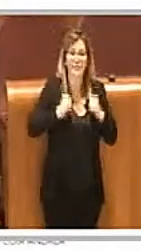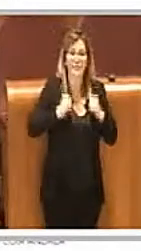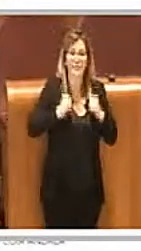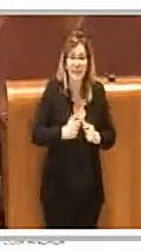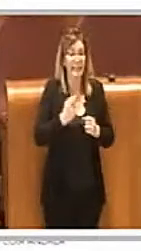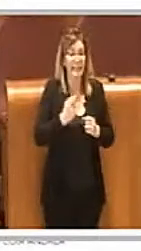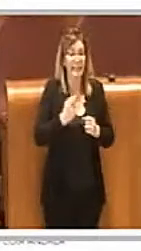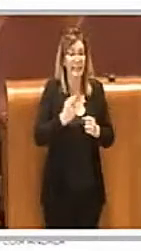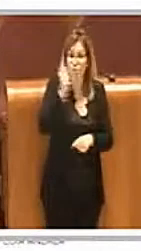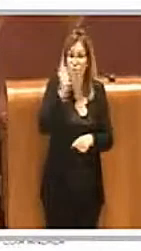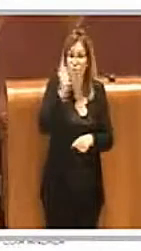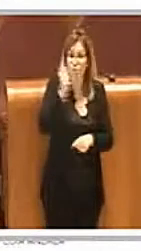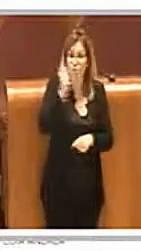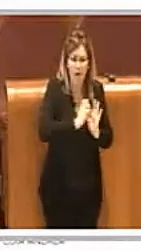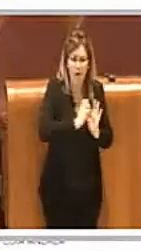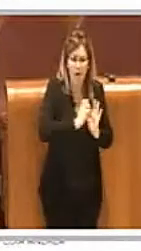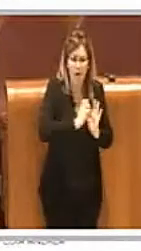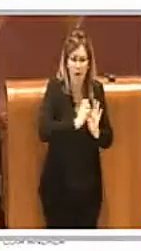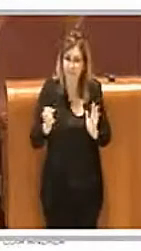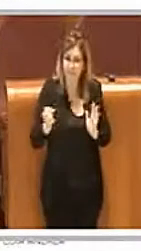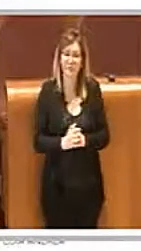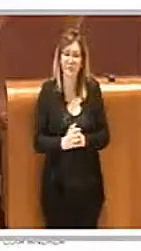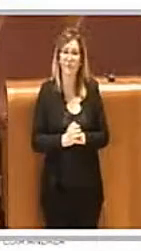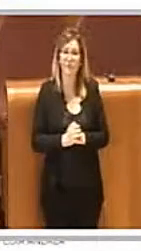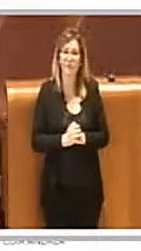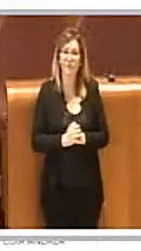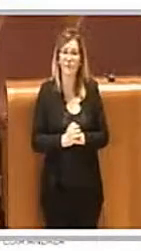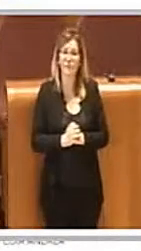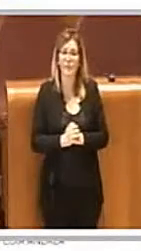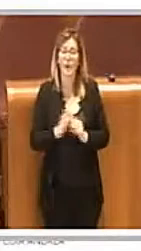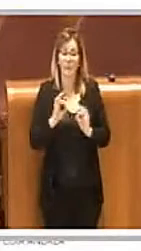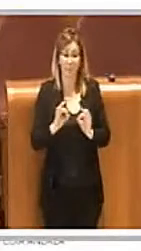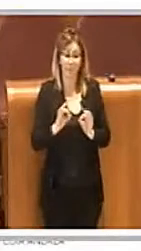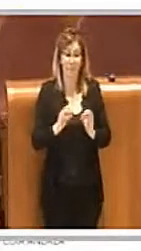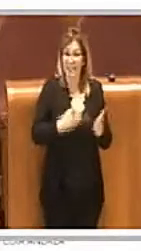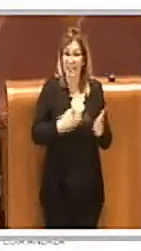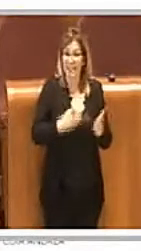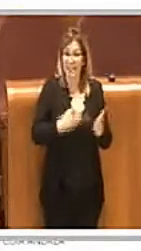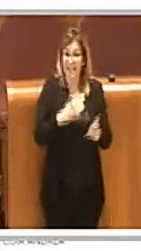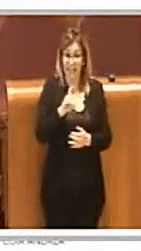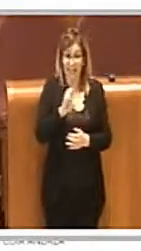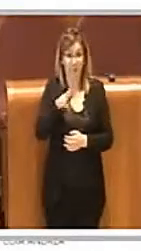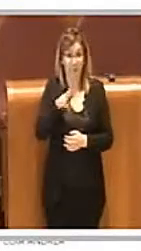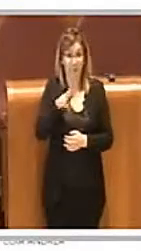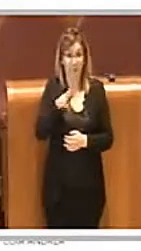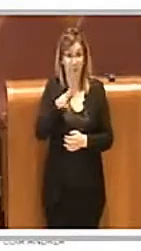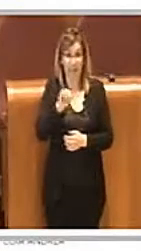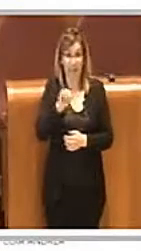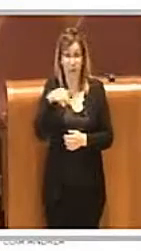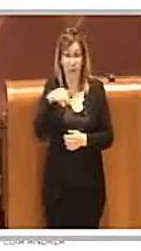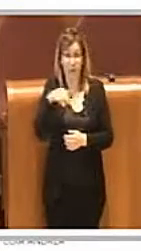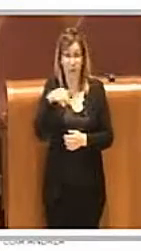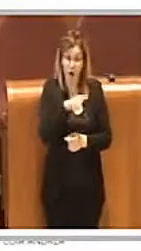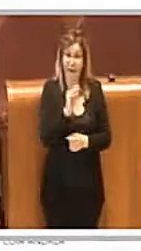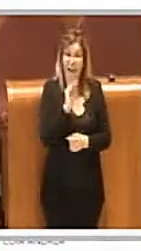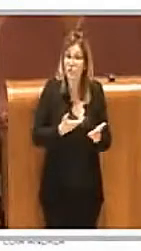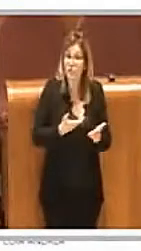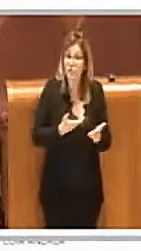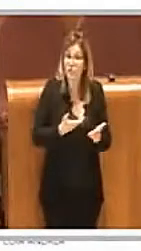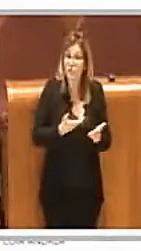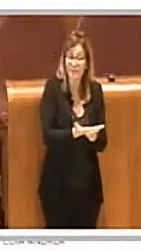E per richiesta, insomma, del consigliere, insomma, vi speriamo che ha proposto questa mozione,